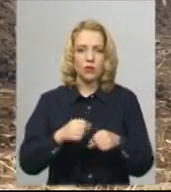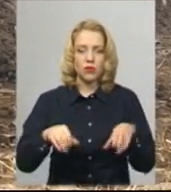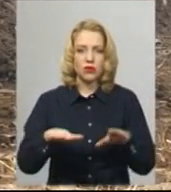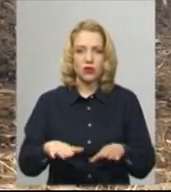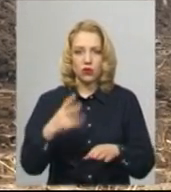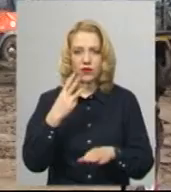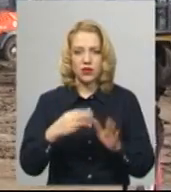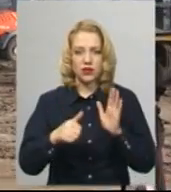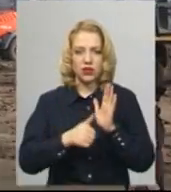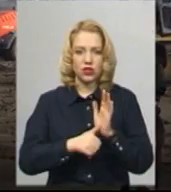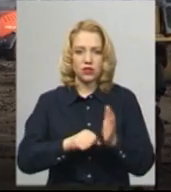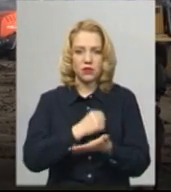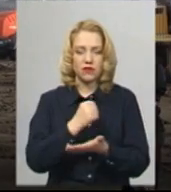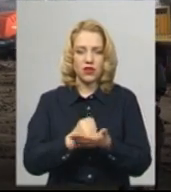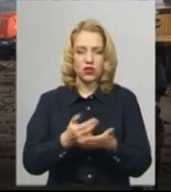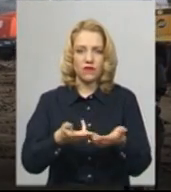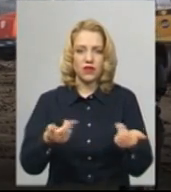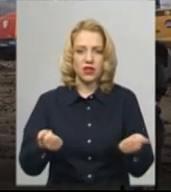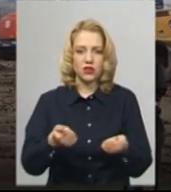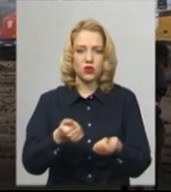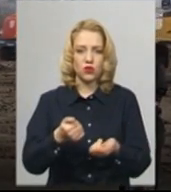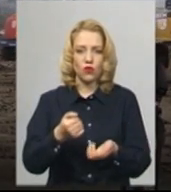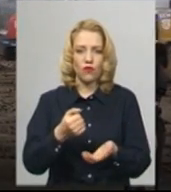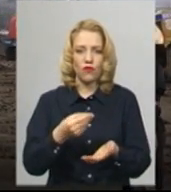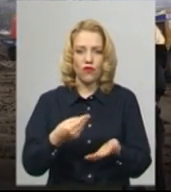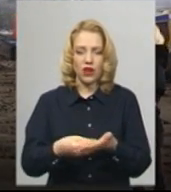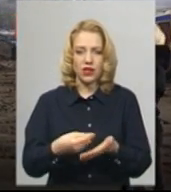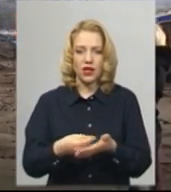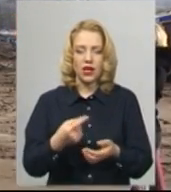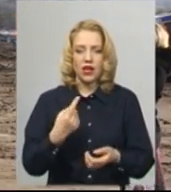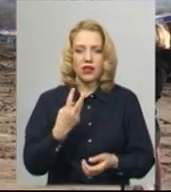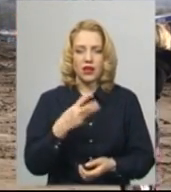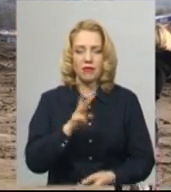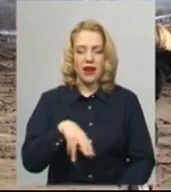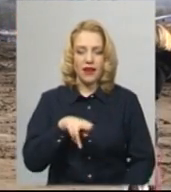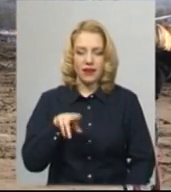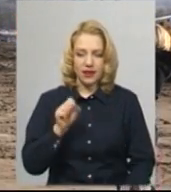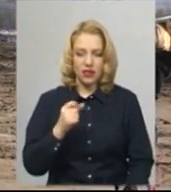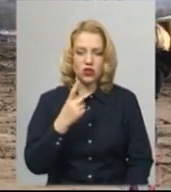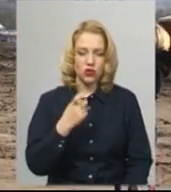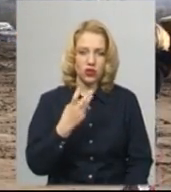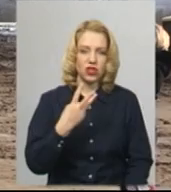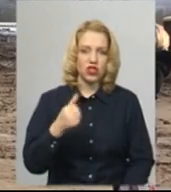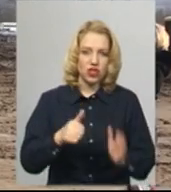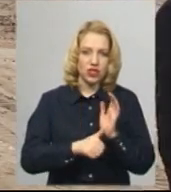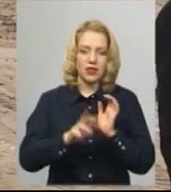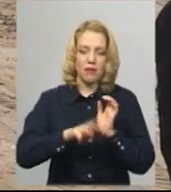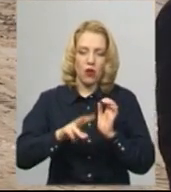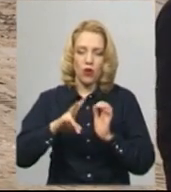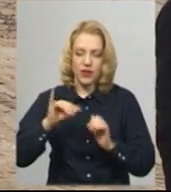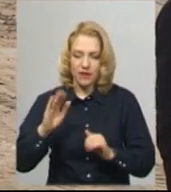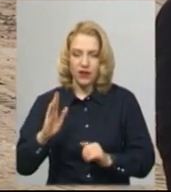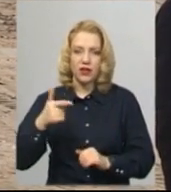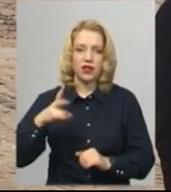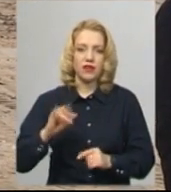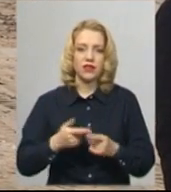постанові номер 36 підтверджено фінансування в розмірі 3 мільярдів 118 мільйонів гривень. І чекаємо ми вже додаткових джерел фінансування. В нас